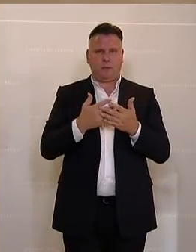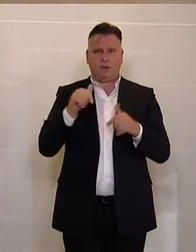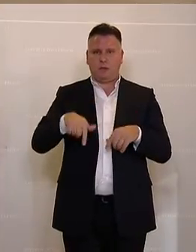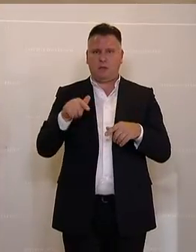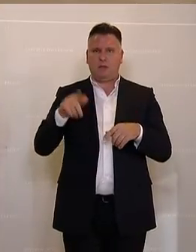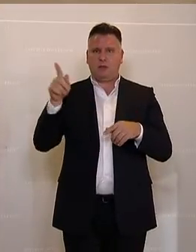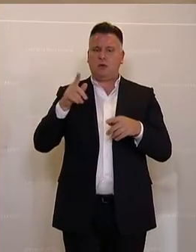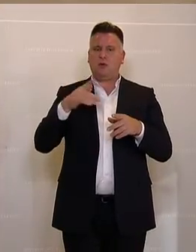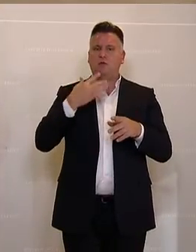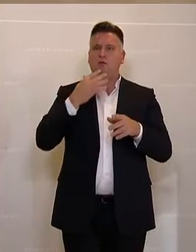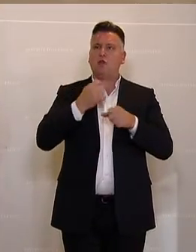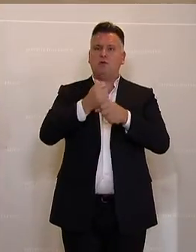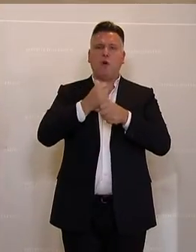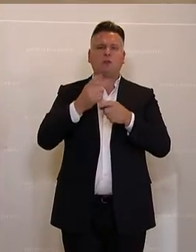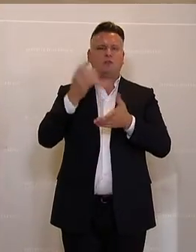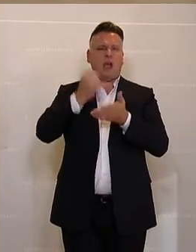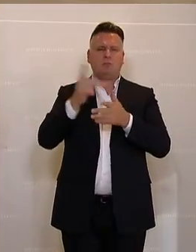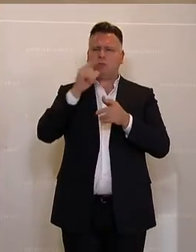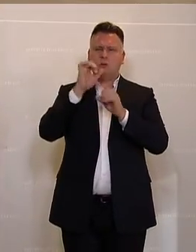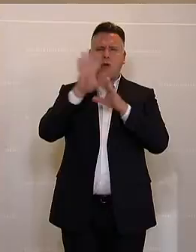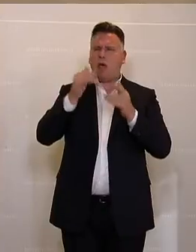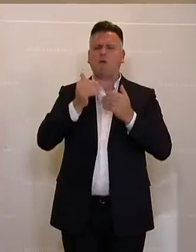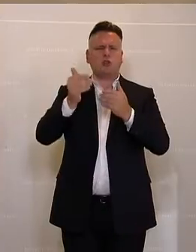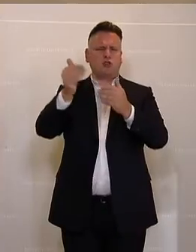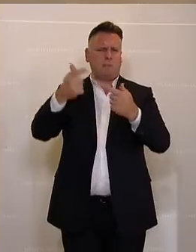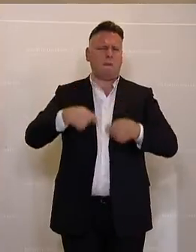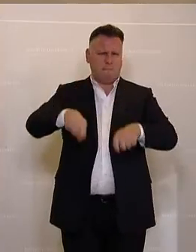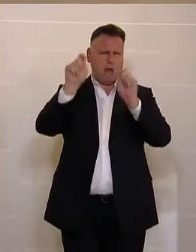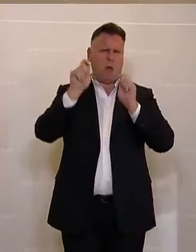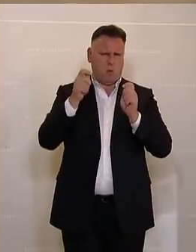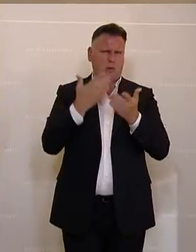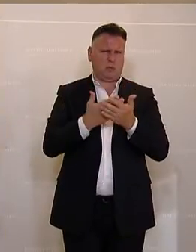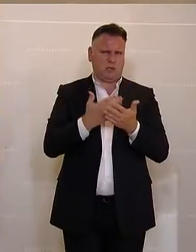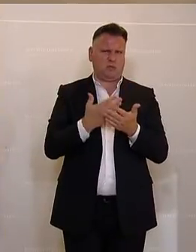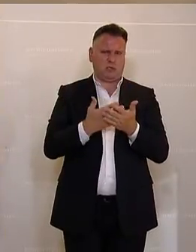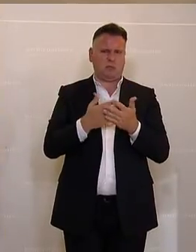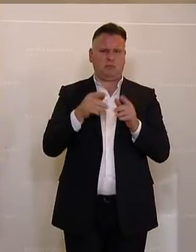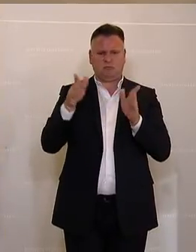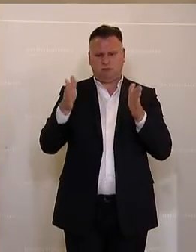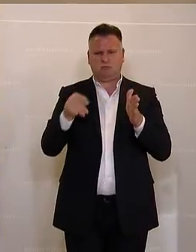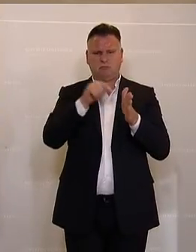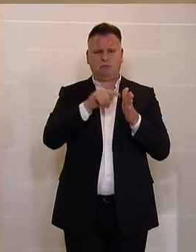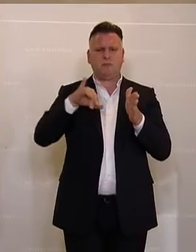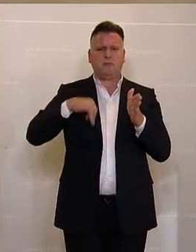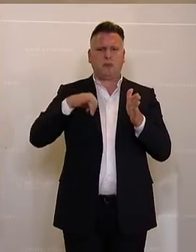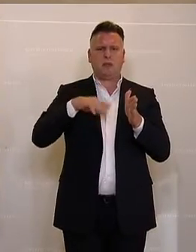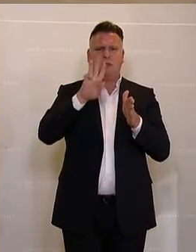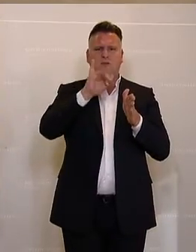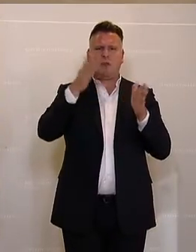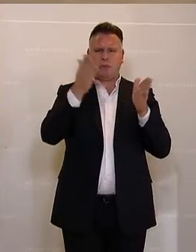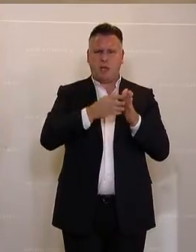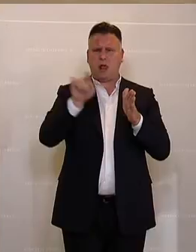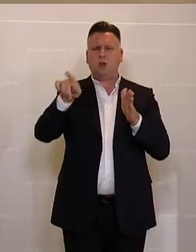Vorstand ist es zu Bauverzögerungen gekommen, was das Schlüsselstück zwischen dem Tiroler Wiptal und dem